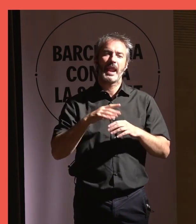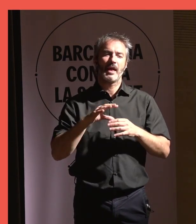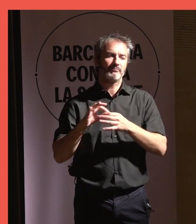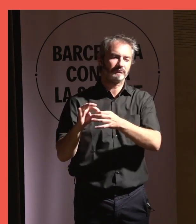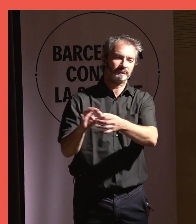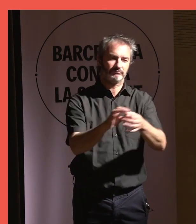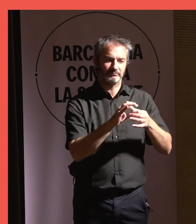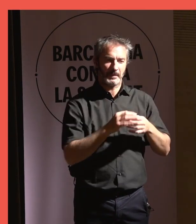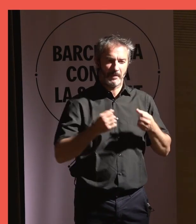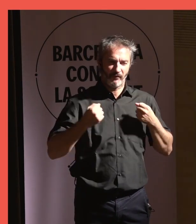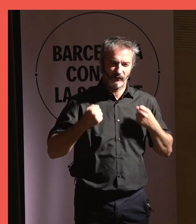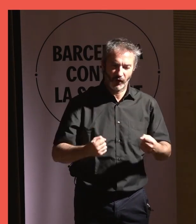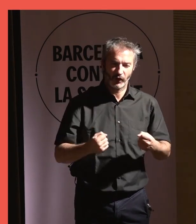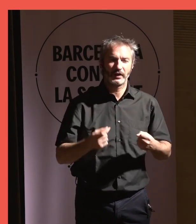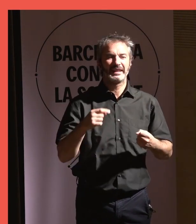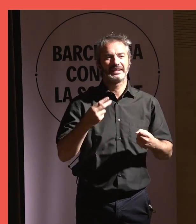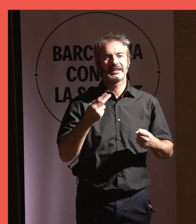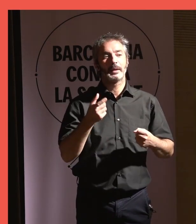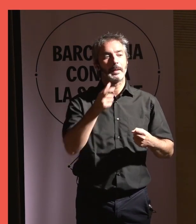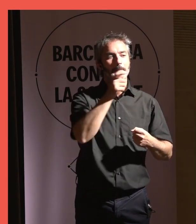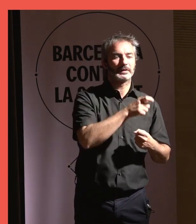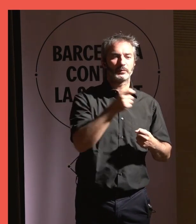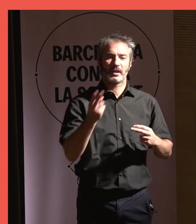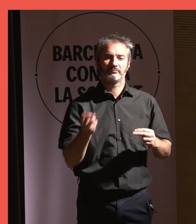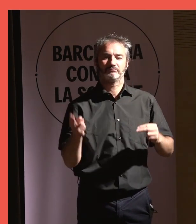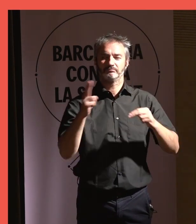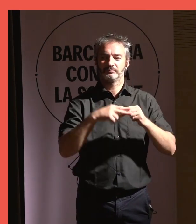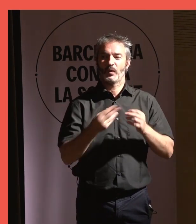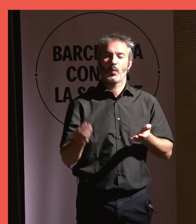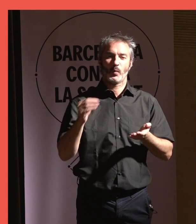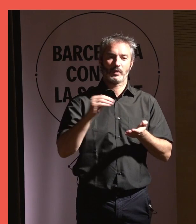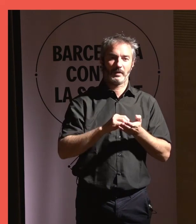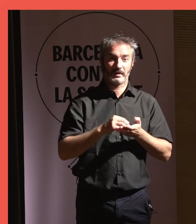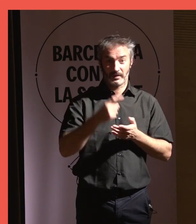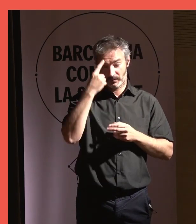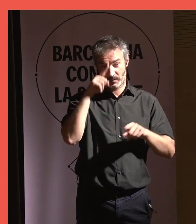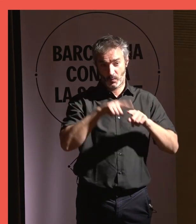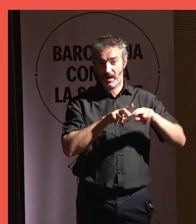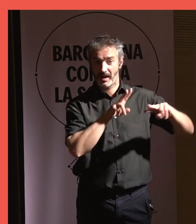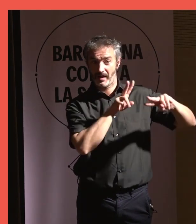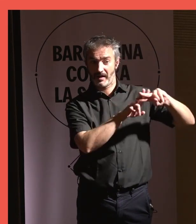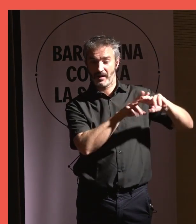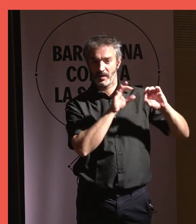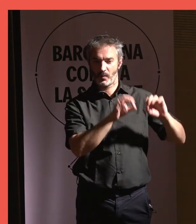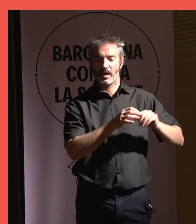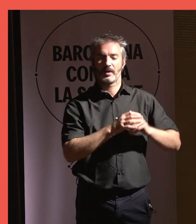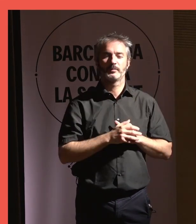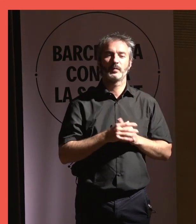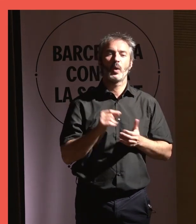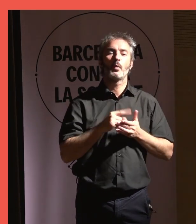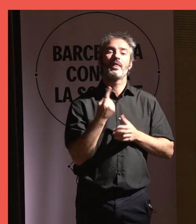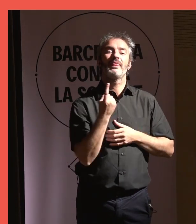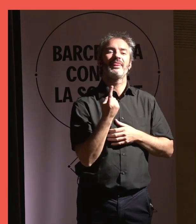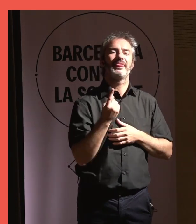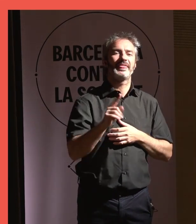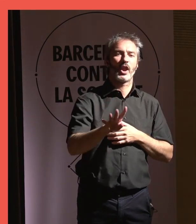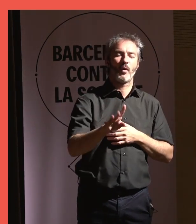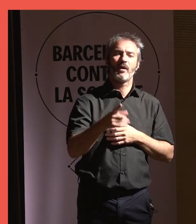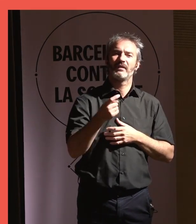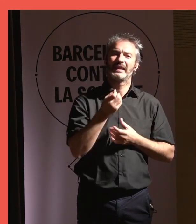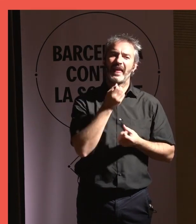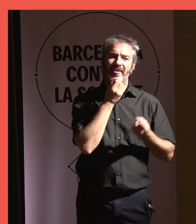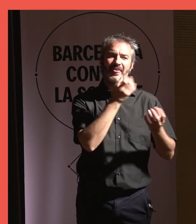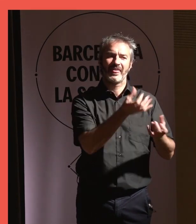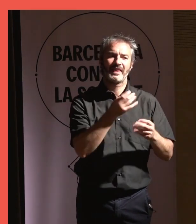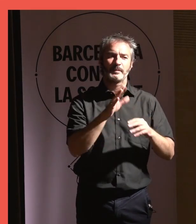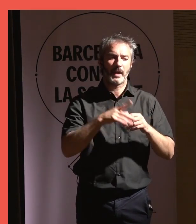vincles i reconnectar les persones. El nostre hashtag és molt important. Punt 19. És important tenir dades